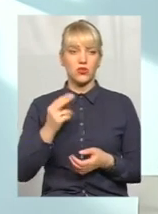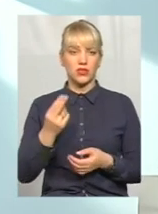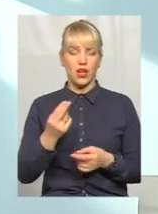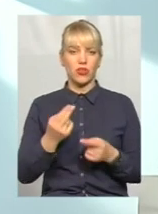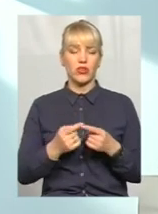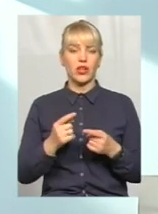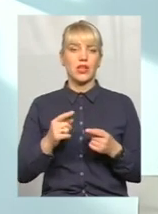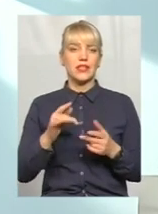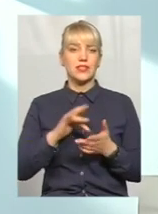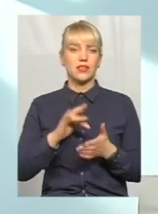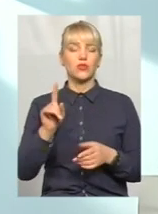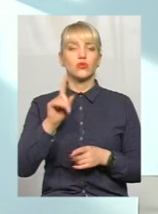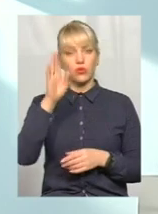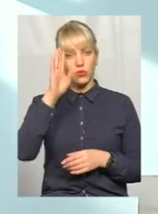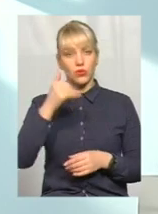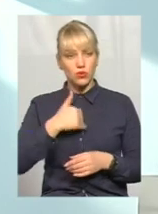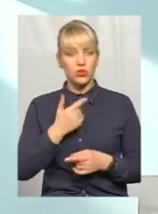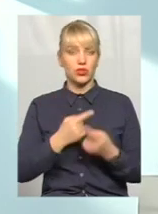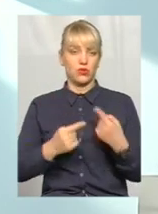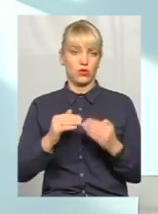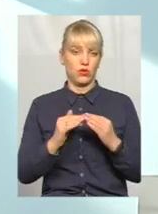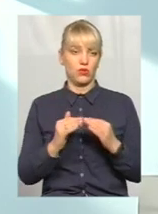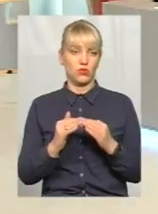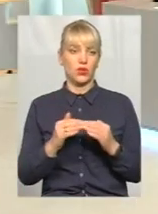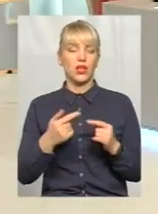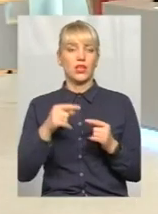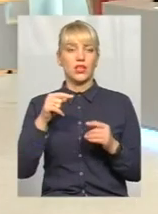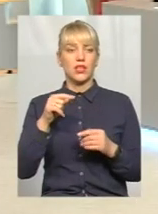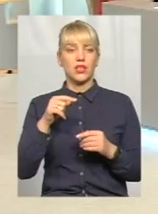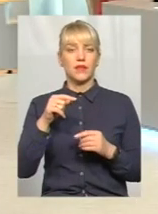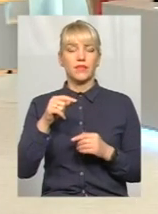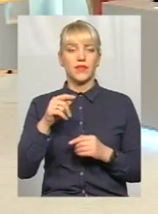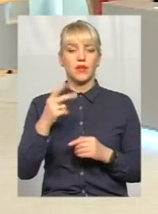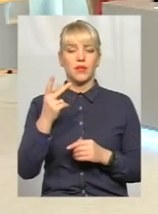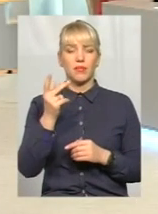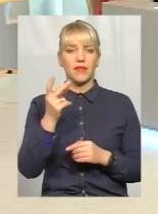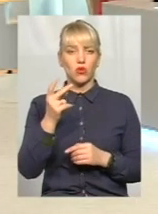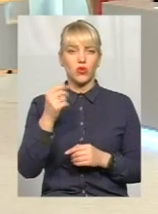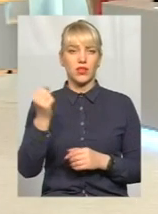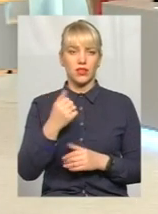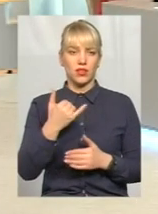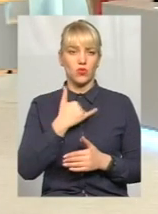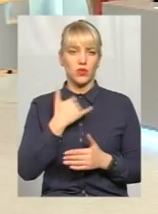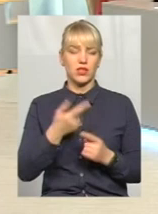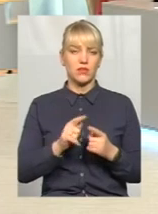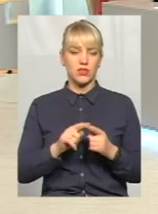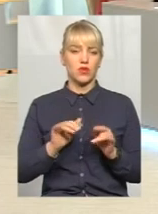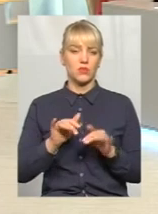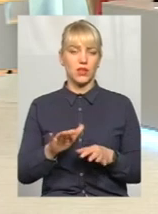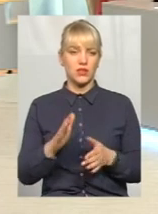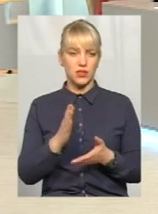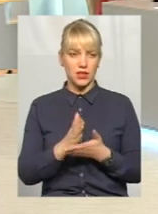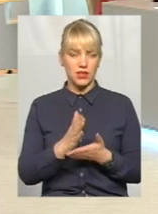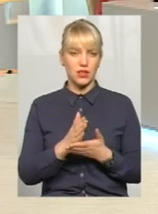дитинство», що хлопчик хоче додому. Буквально, це вже півтори неділі йде, оце вся в нас операція, будемо так